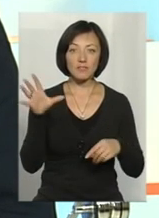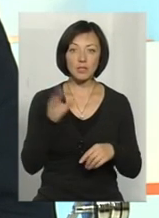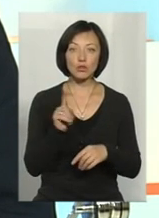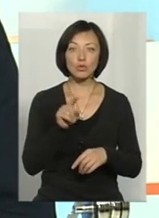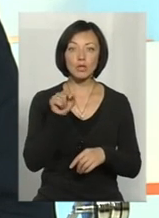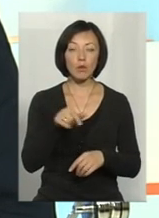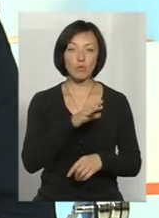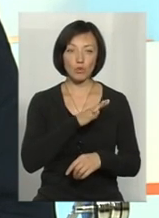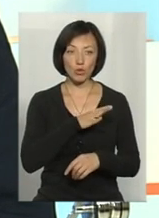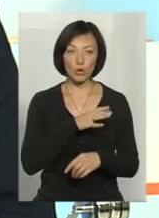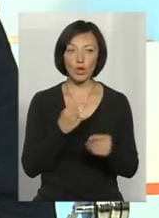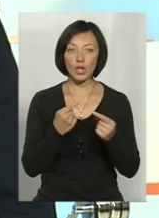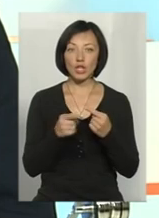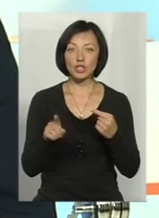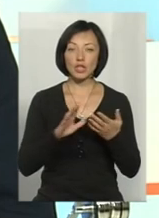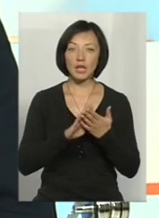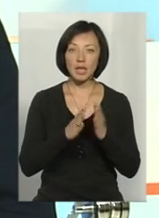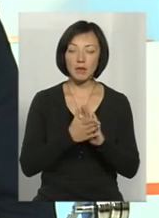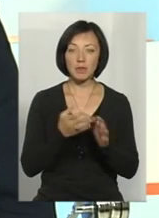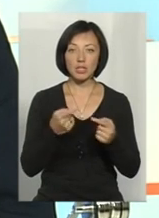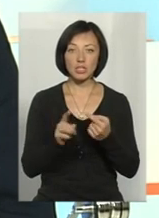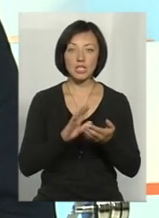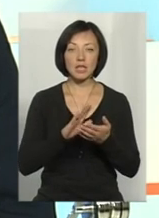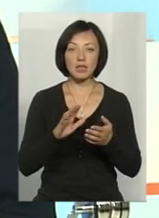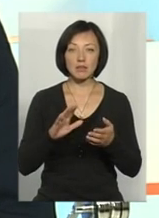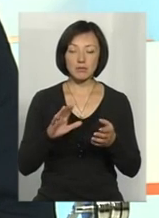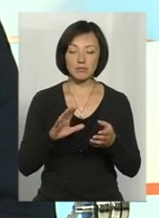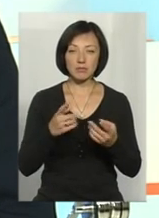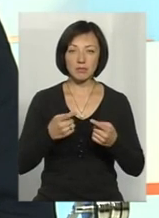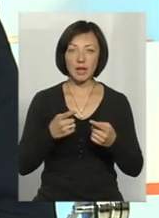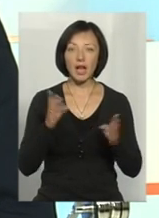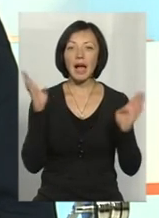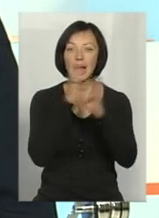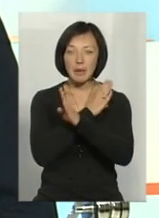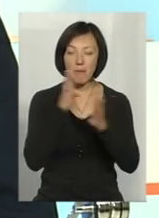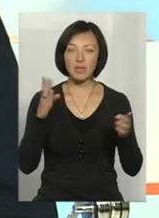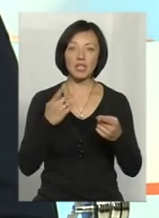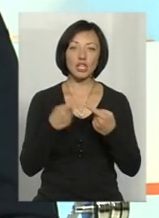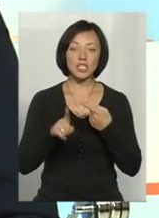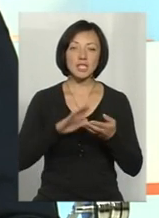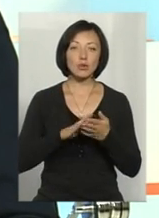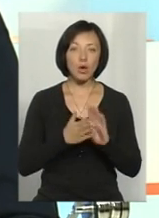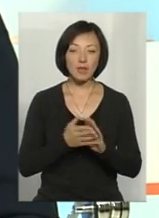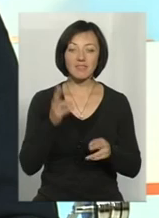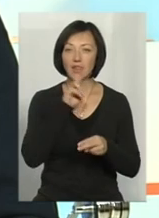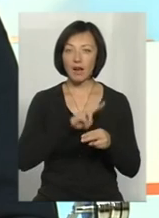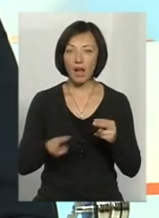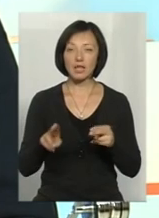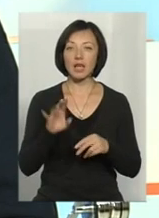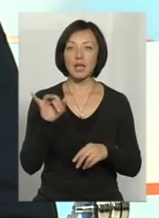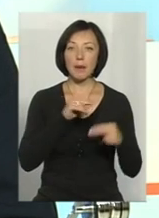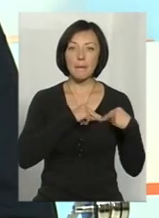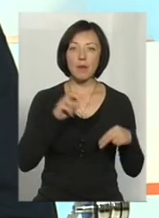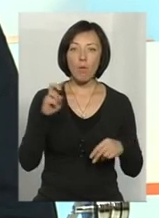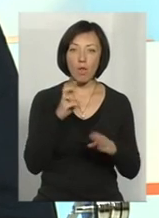що там було. Тому що інший клімат, інша ситуація зовсім. І тому це, звичайно, втрата. І тому, я думаю, і біологам, і